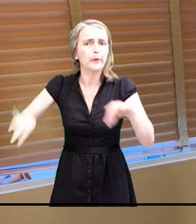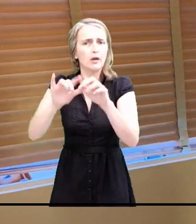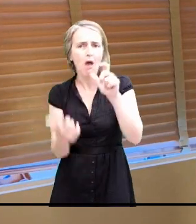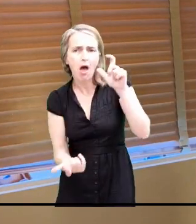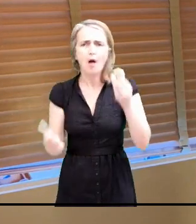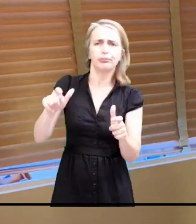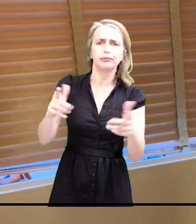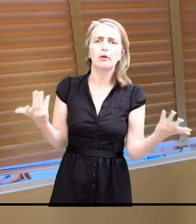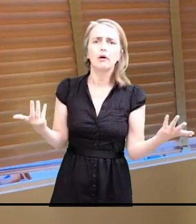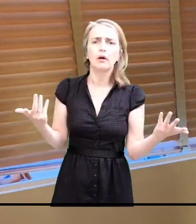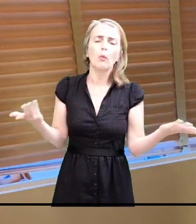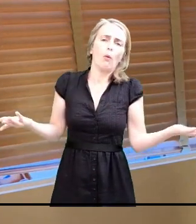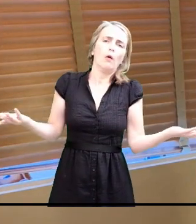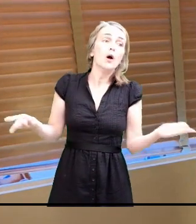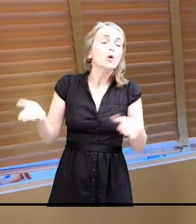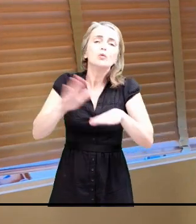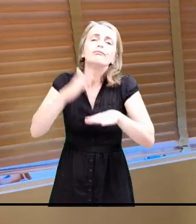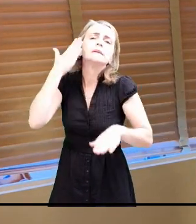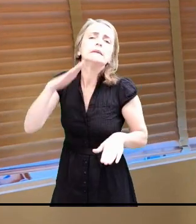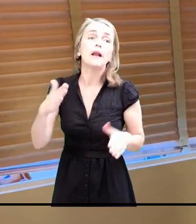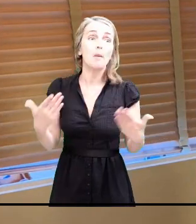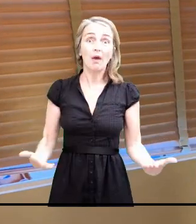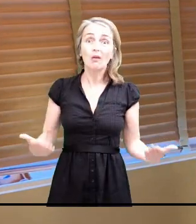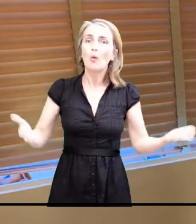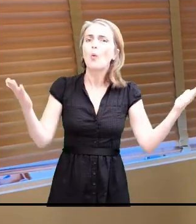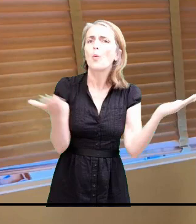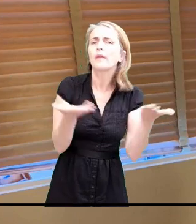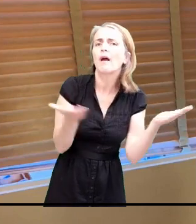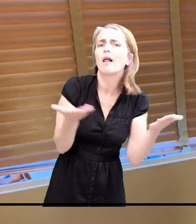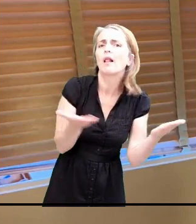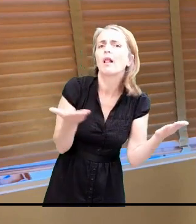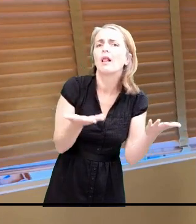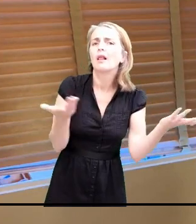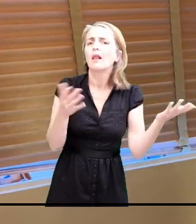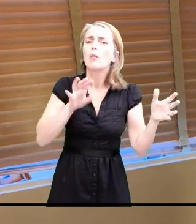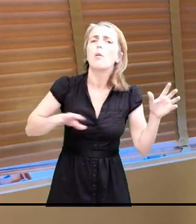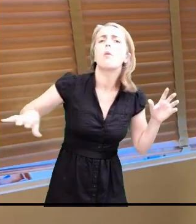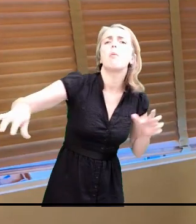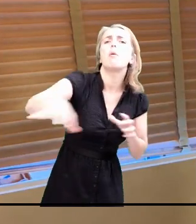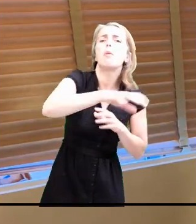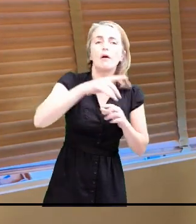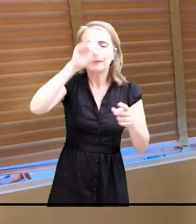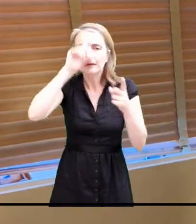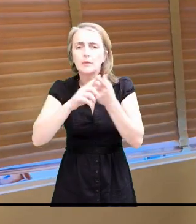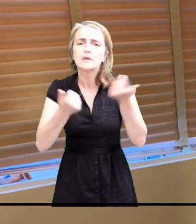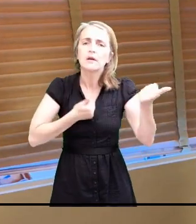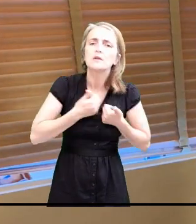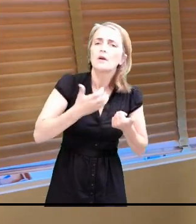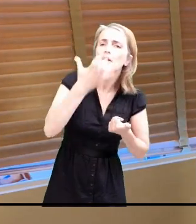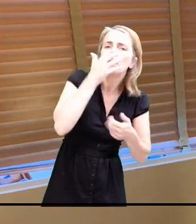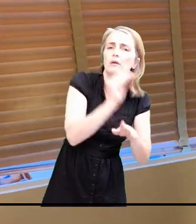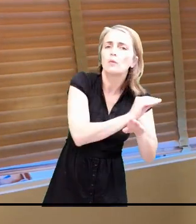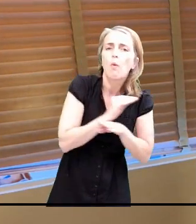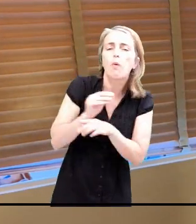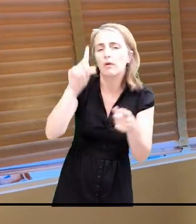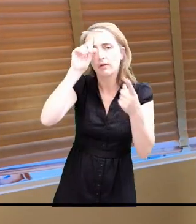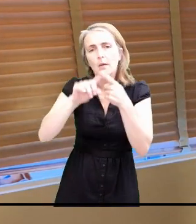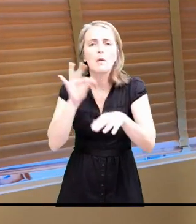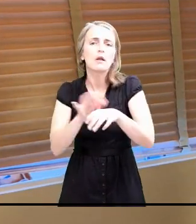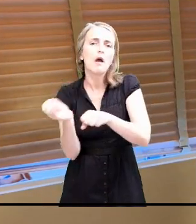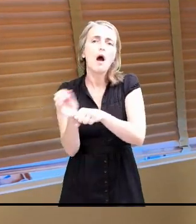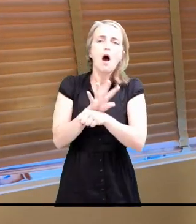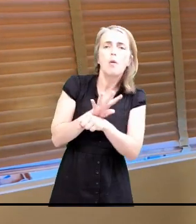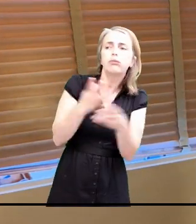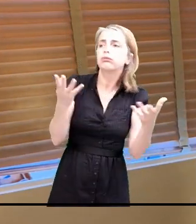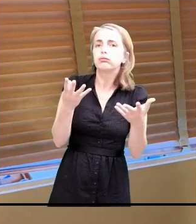puisque aujourd'hui, les hôpitaux ne sont plus en surcharge au niveau des réanimations et des prises en charge des Covid